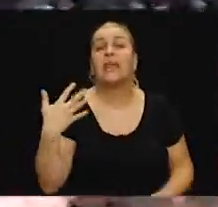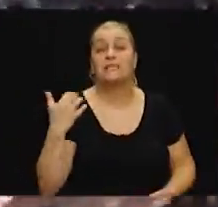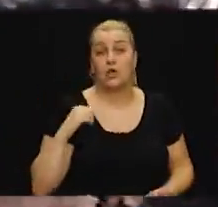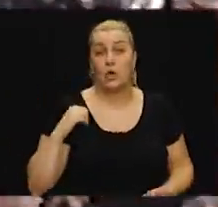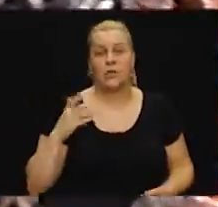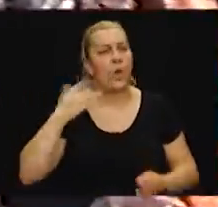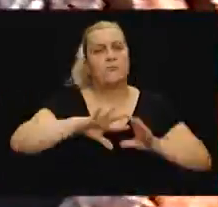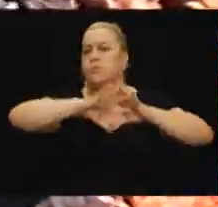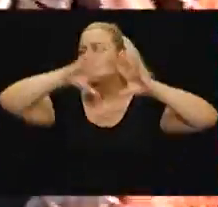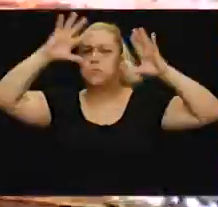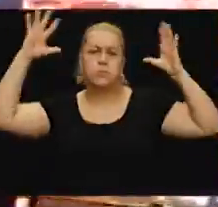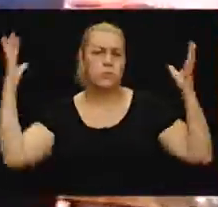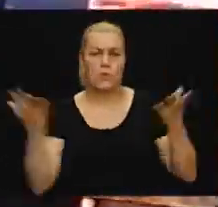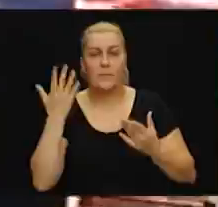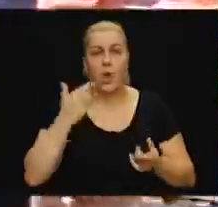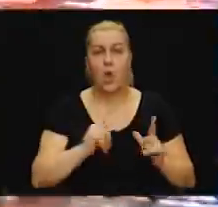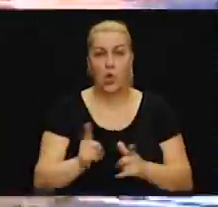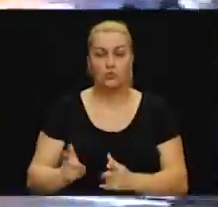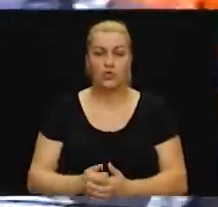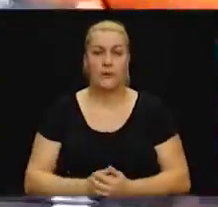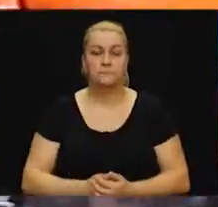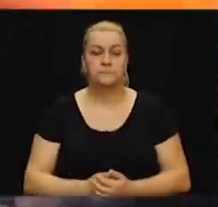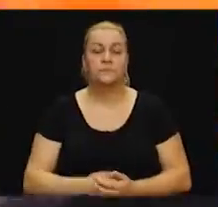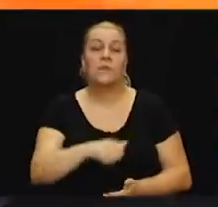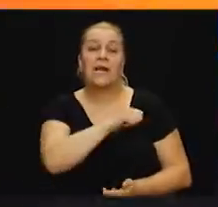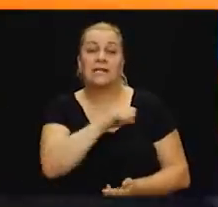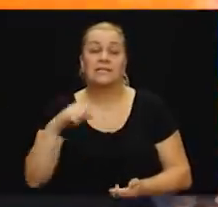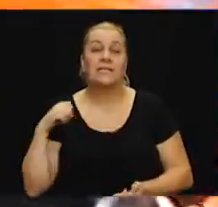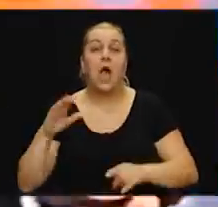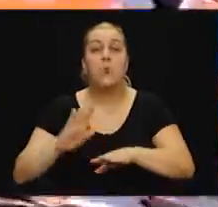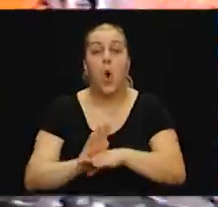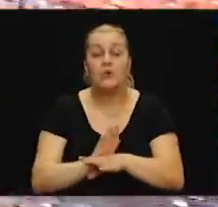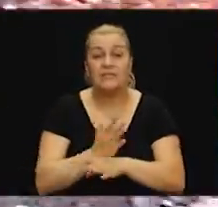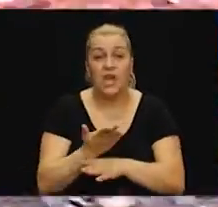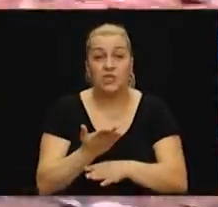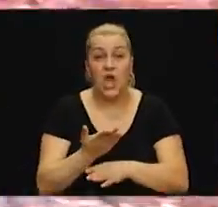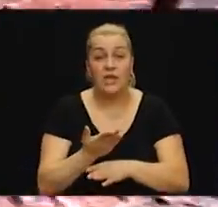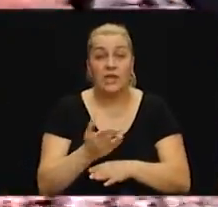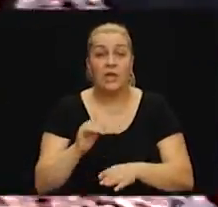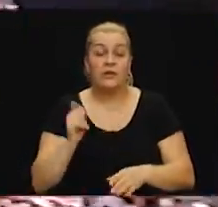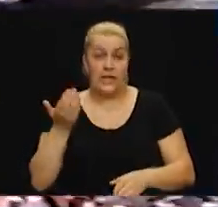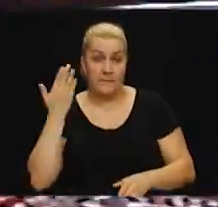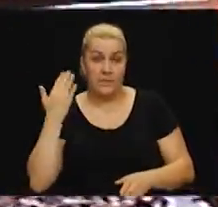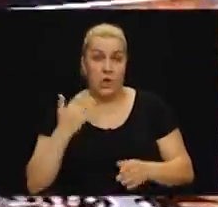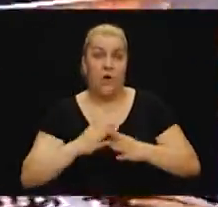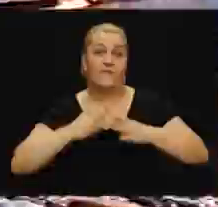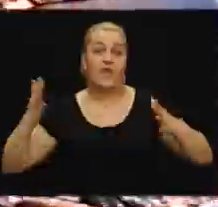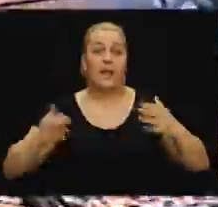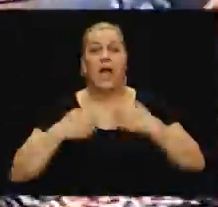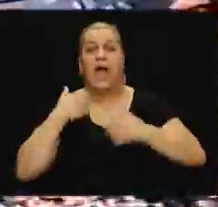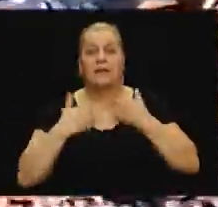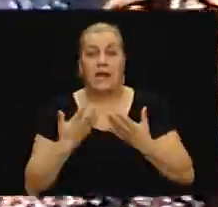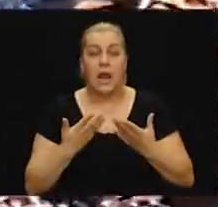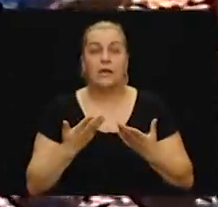garnizon. Da, Rolande, sam osjećaj je, znamo i sami, je bio velik